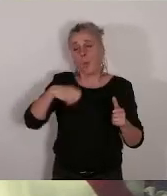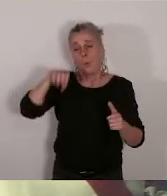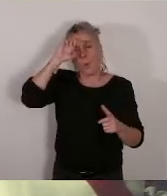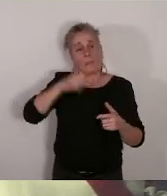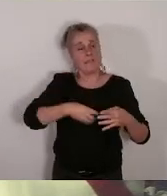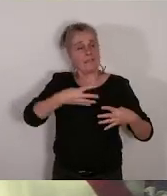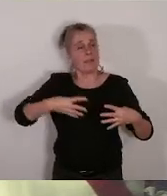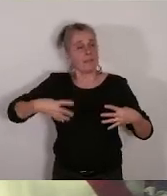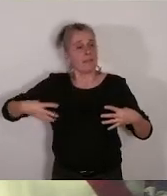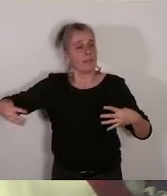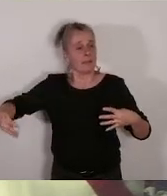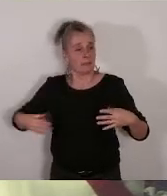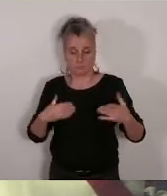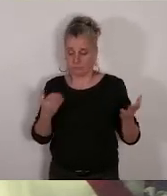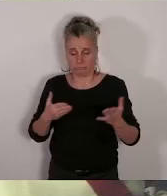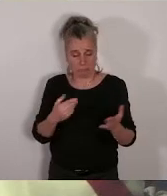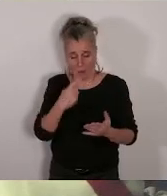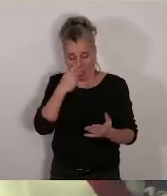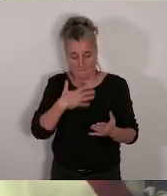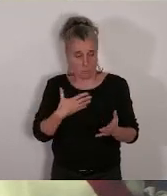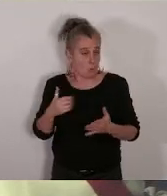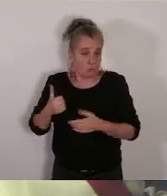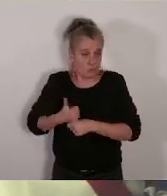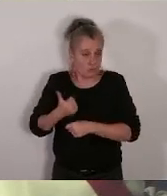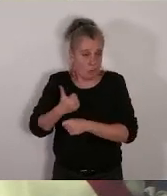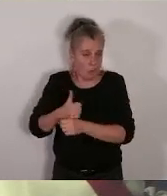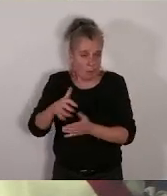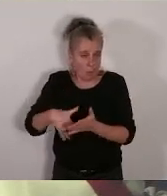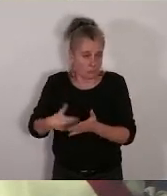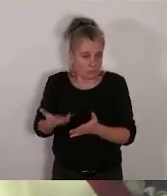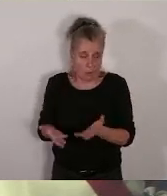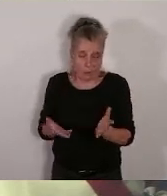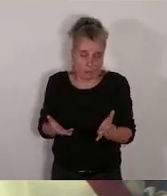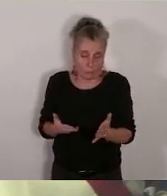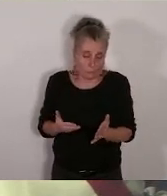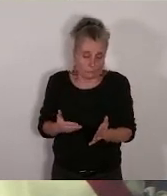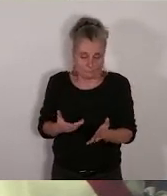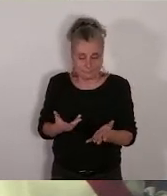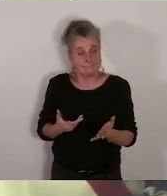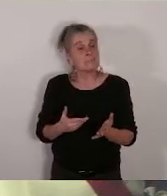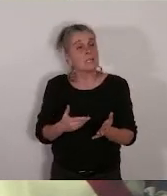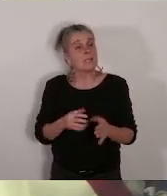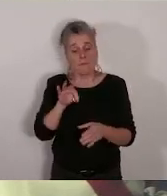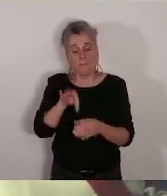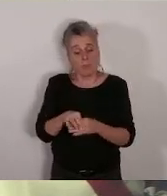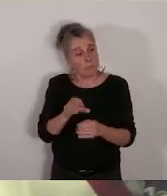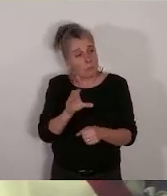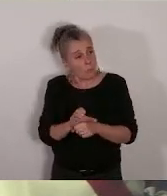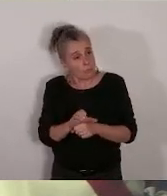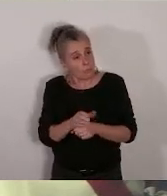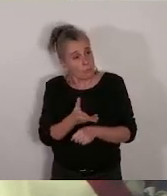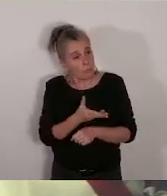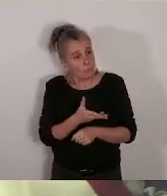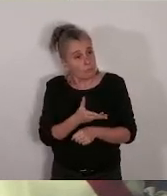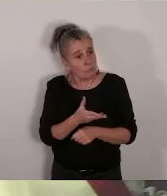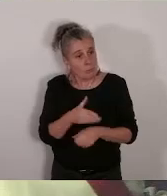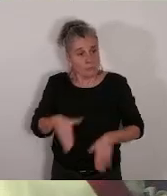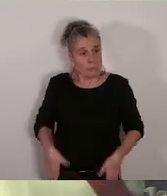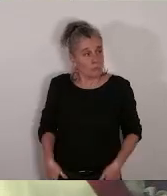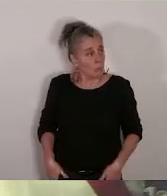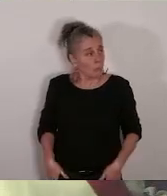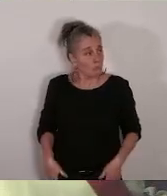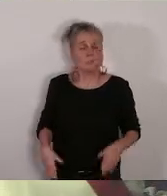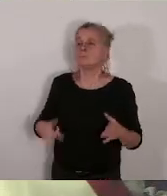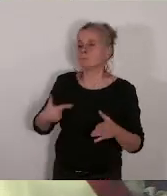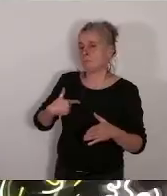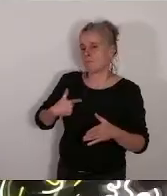sur lequel on nous demande notre avis y a-t-il des votes contre des abstentions je voterai contre